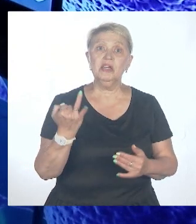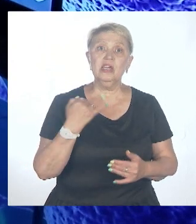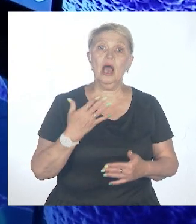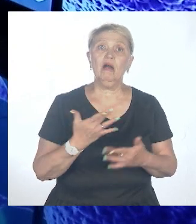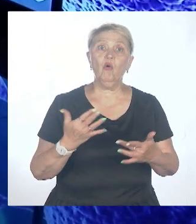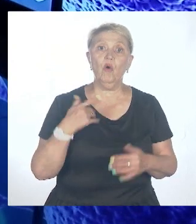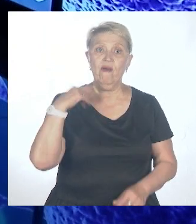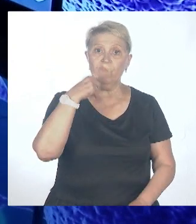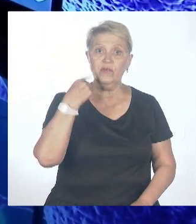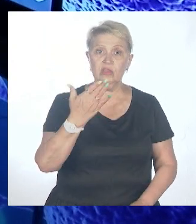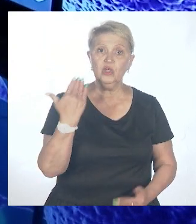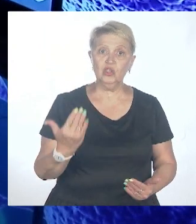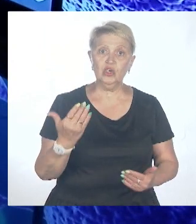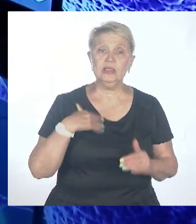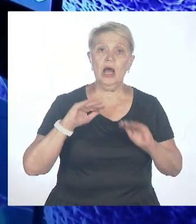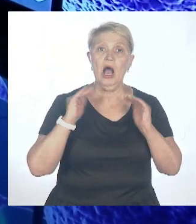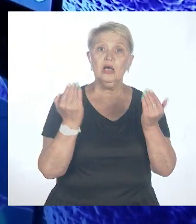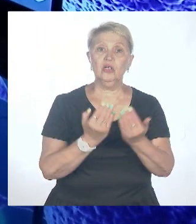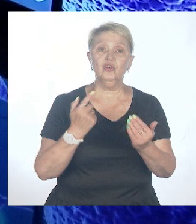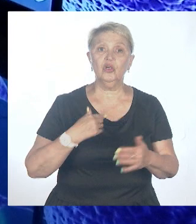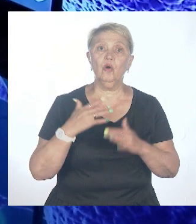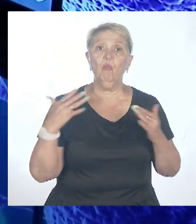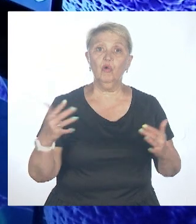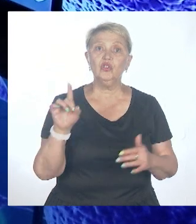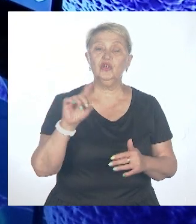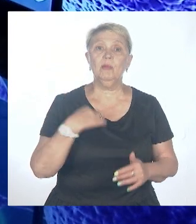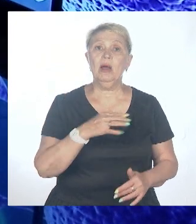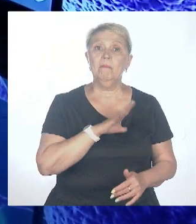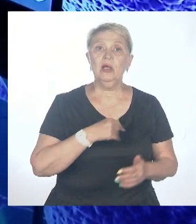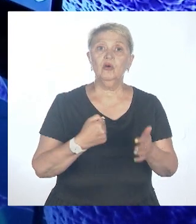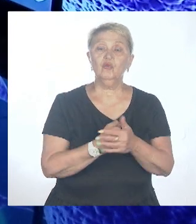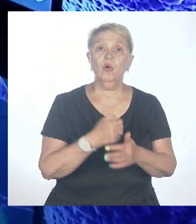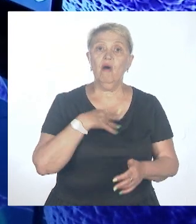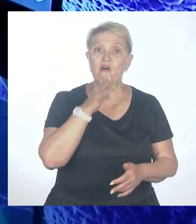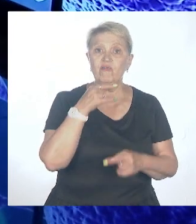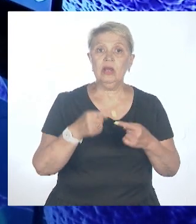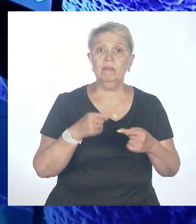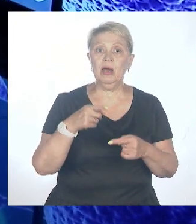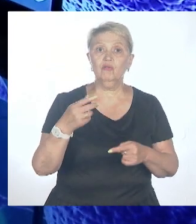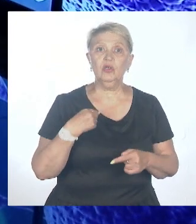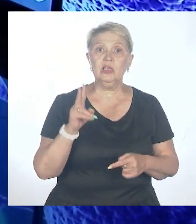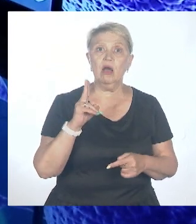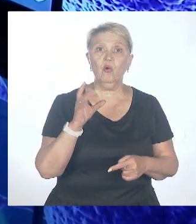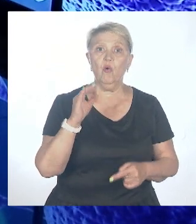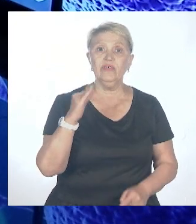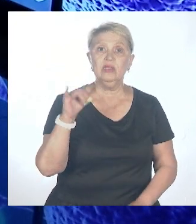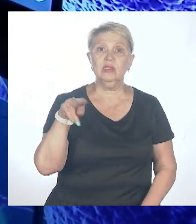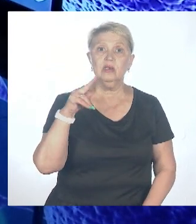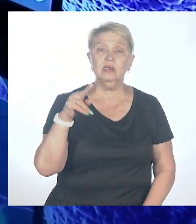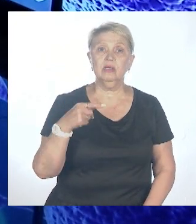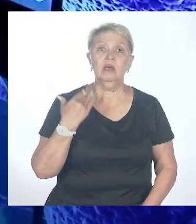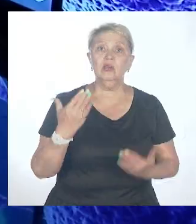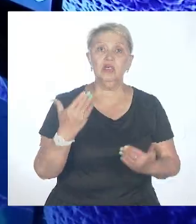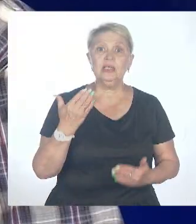гораздо больше, я бы сказал так, чем были во время ковида. Если Запад для нас закрыт, то Юг и Восток для нас